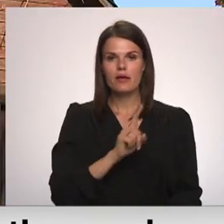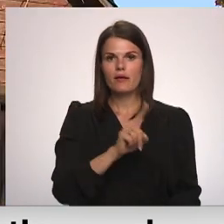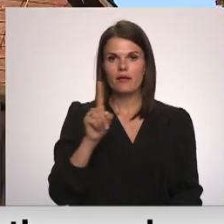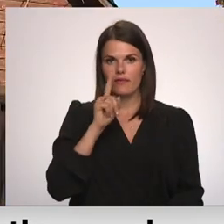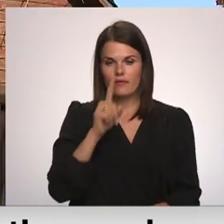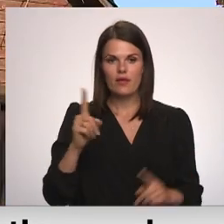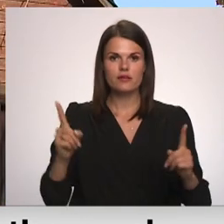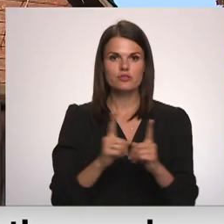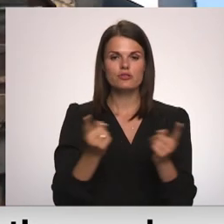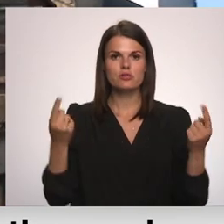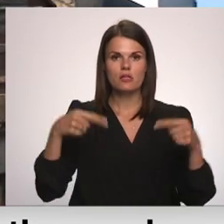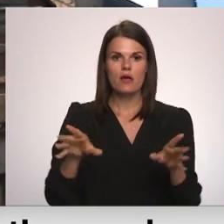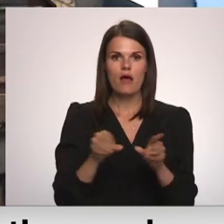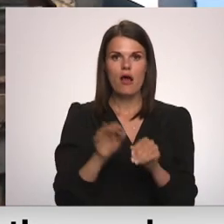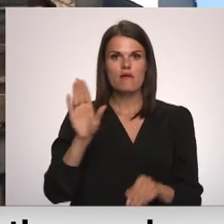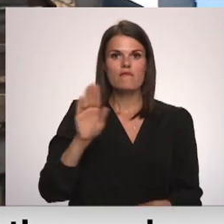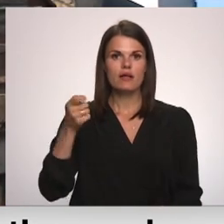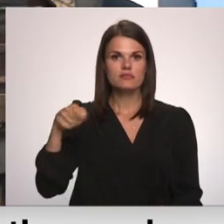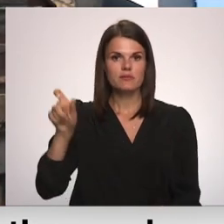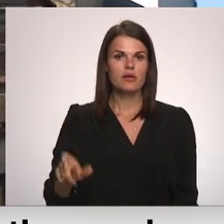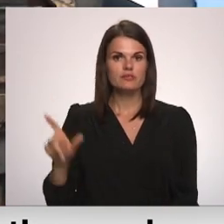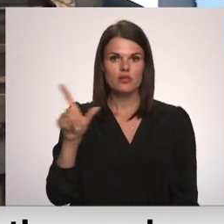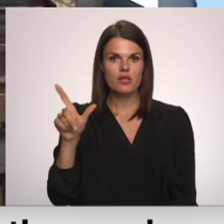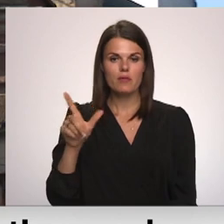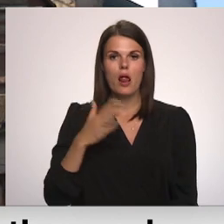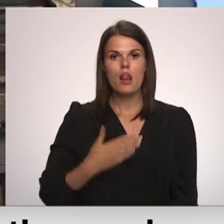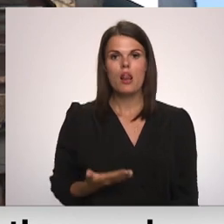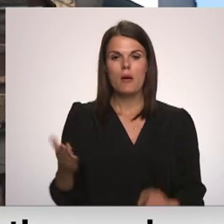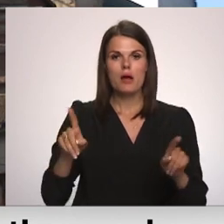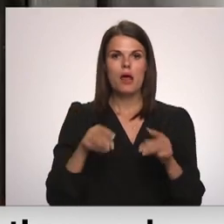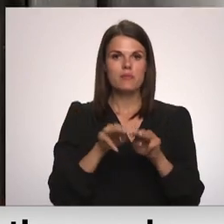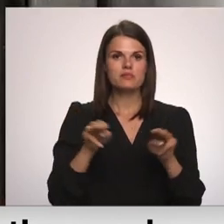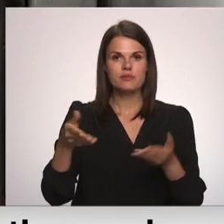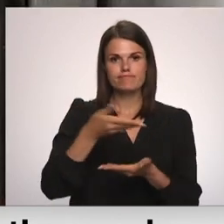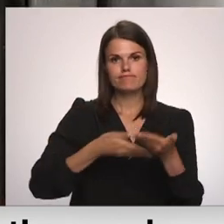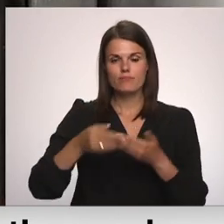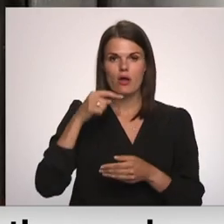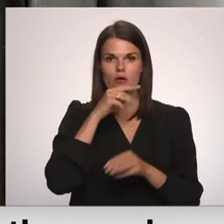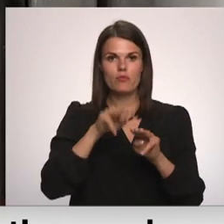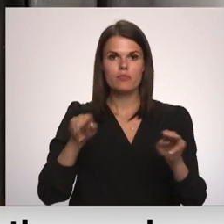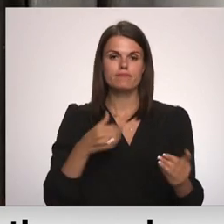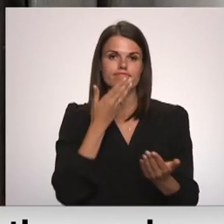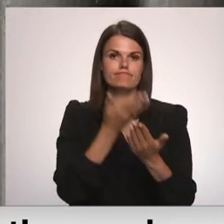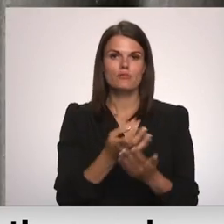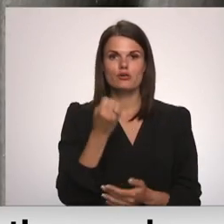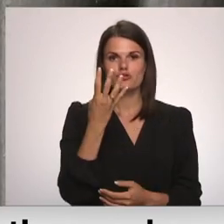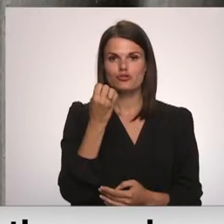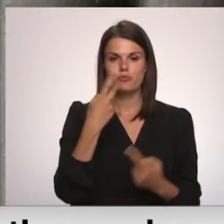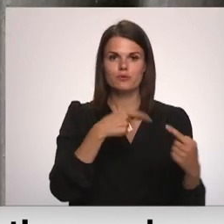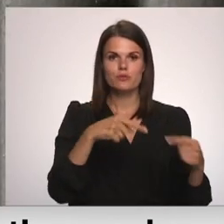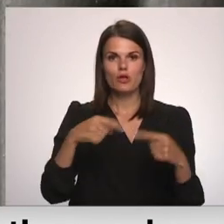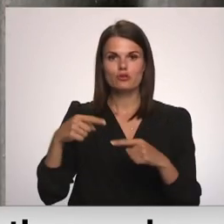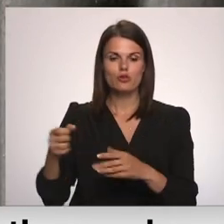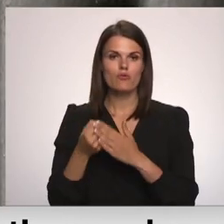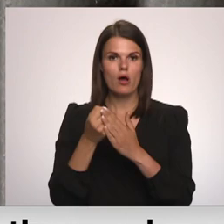laikā ar valsts prezidentu Egi Levitu. Leklaibs ministrijas sadarbībā ar ekonomikas ministriju piedēvā 14 dažādus atbalsta pasākums